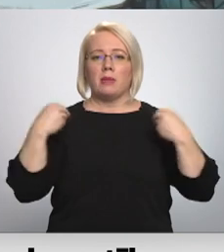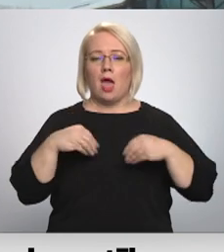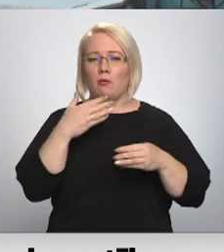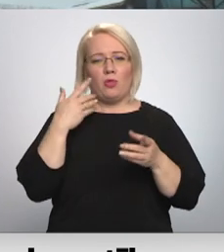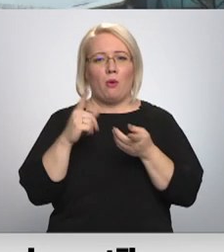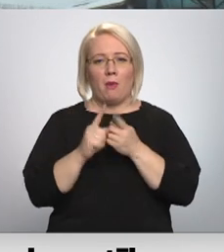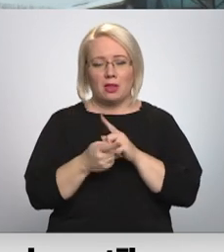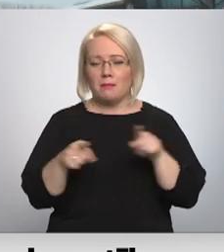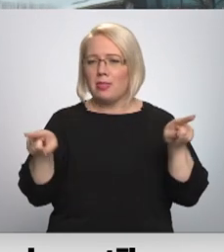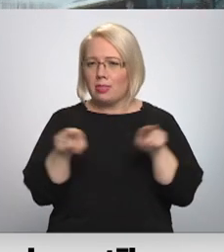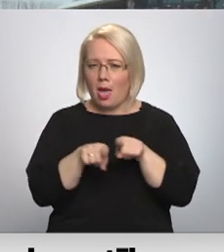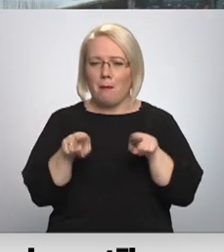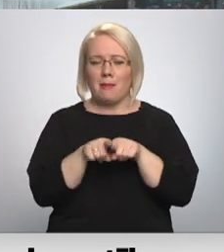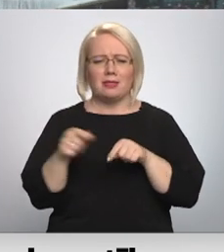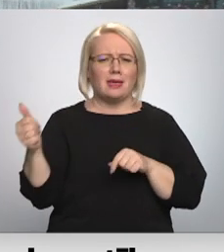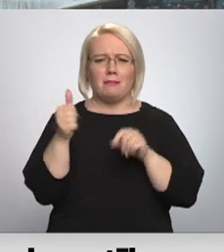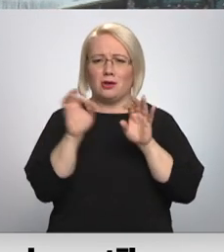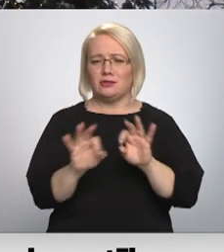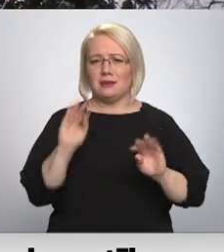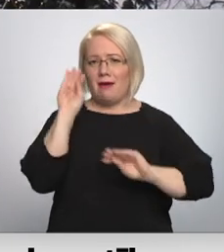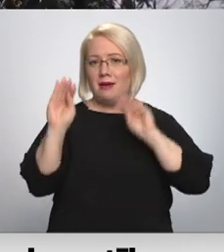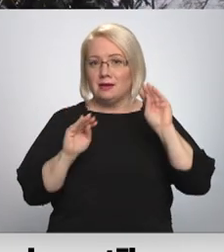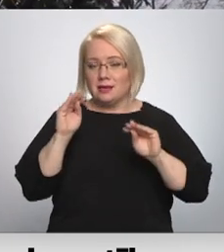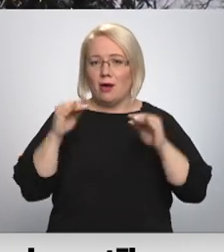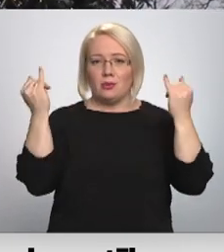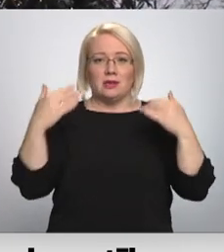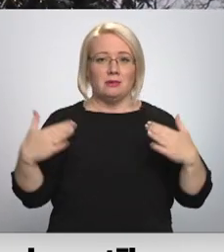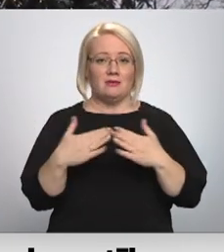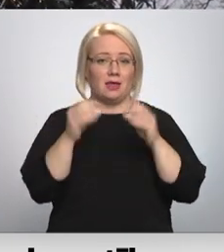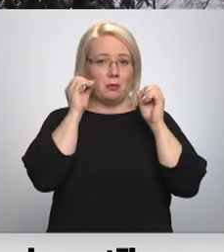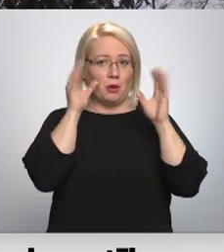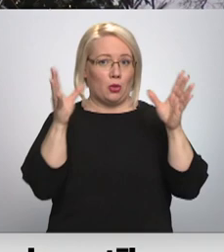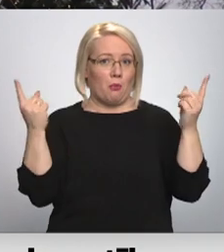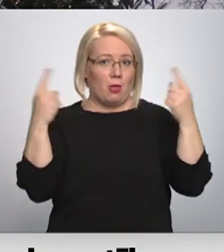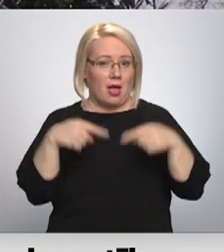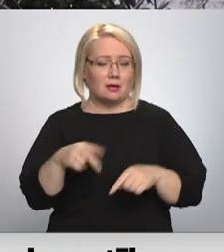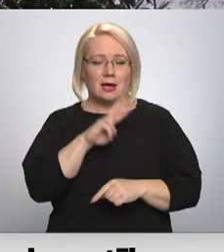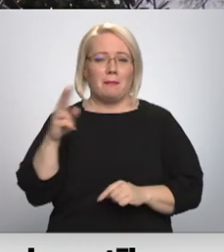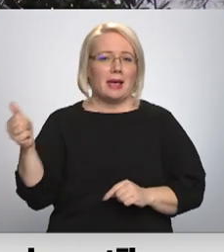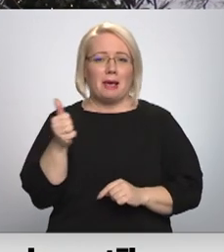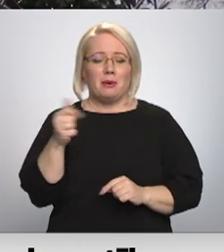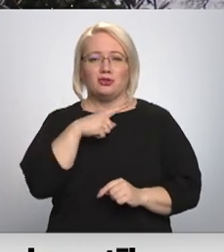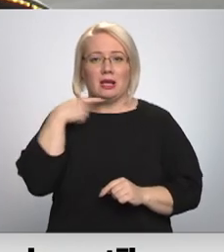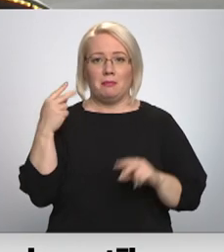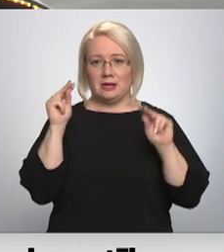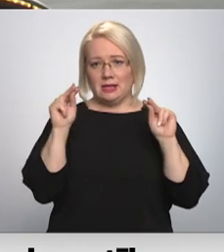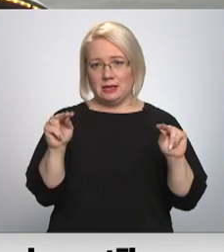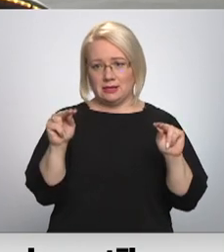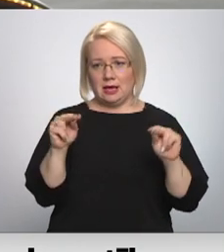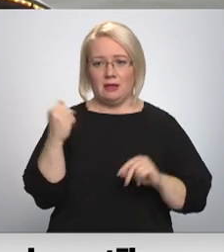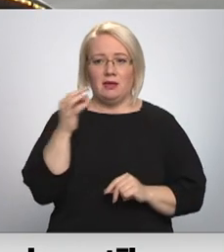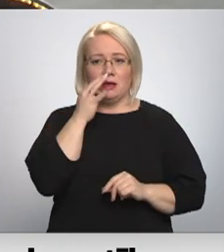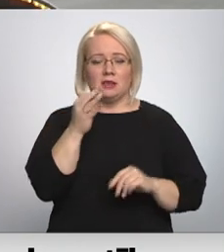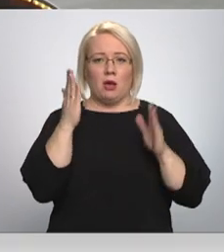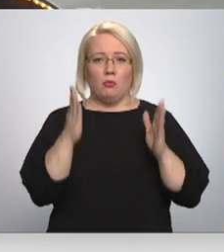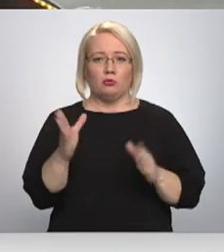tā tik un tā esot īpaši skaist. Un Ziemassvētki taču ir brīnumu laiks, kam šogad īpaši griboties ticēt. Būs iespēja